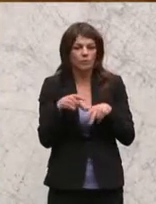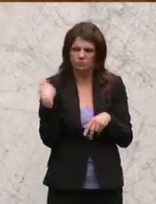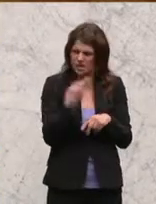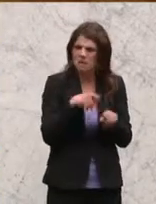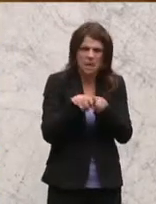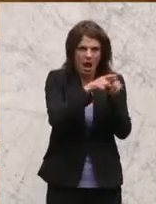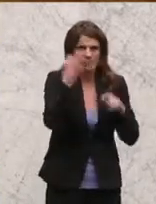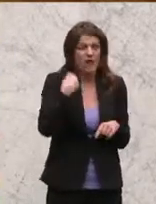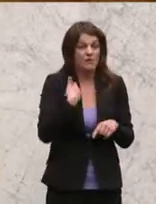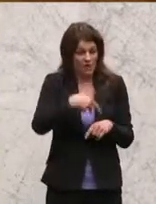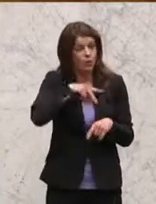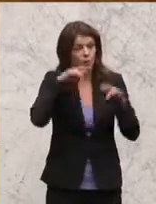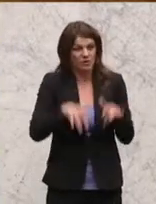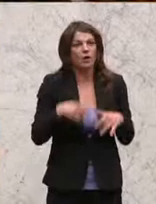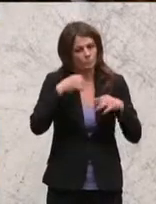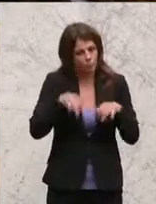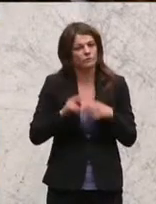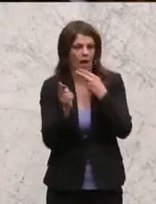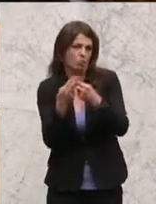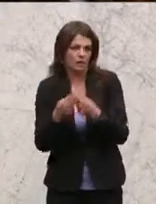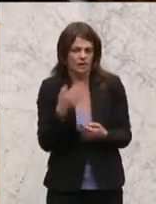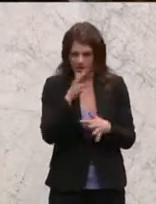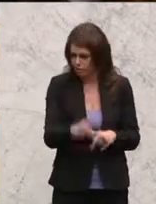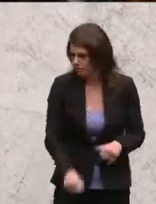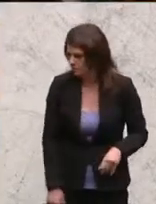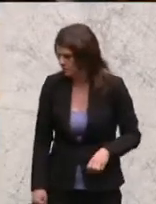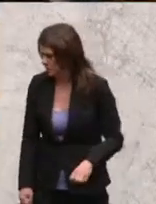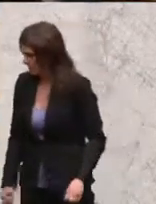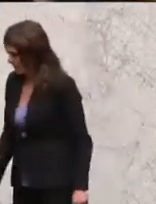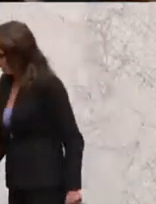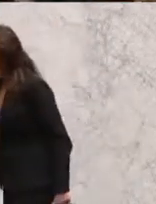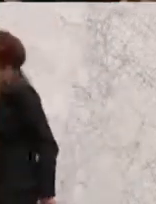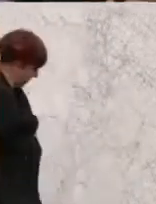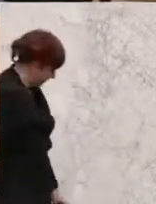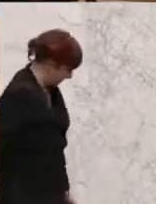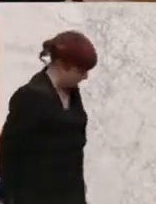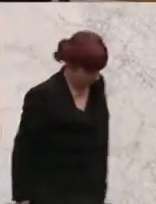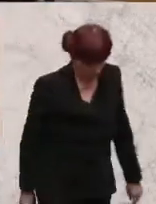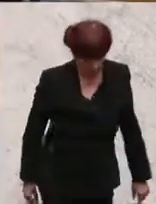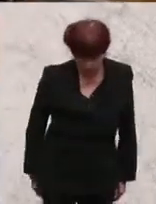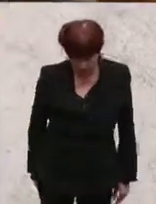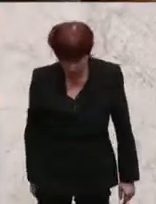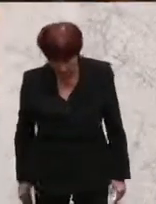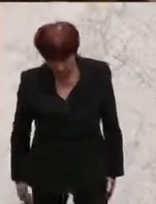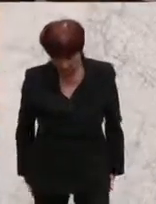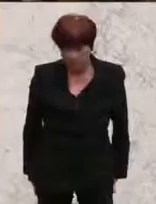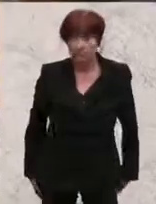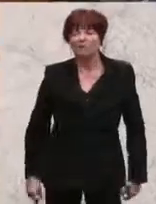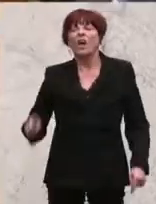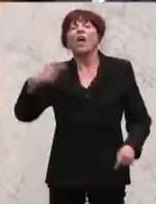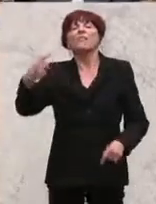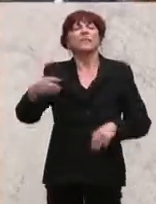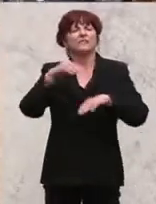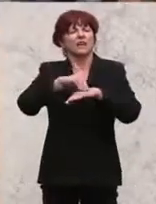und auch reagieren müssen. Dankeschön. Der Fall werfe einige Fragen auf, denen man nachgehen müsse, so Albert Steinhauser,